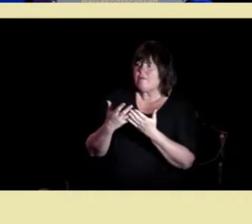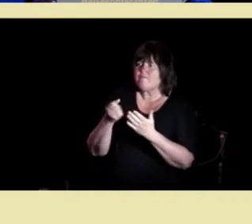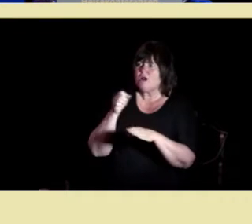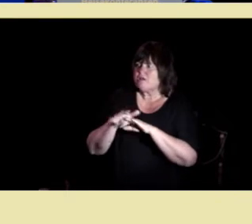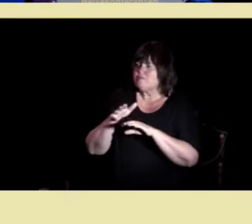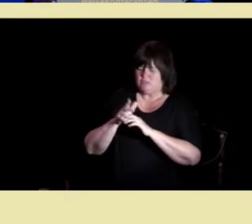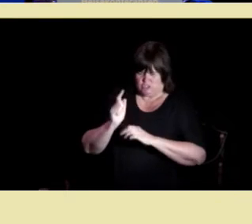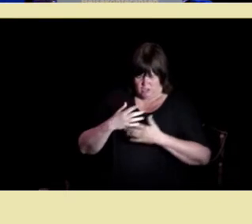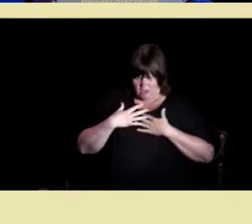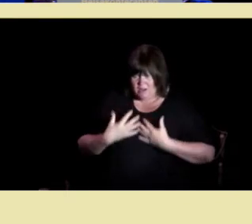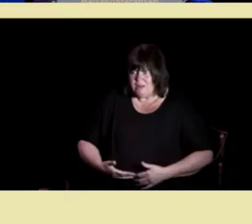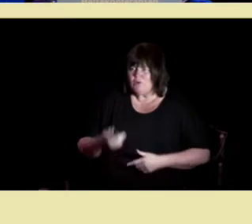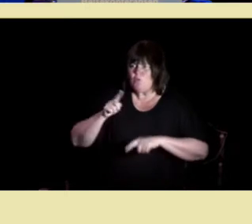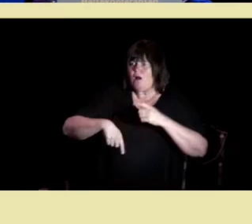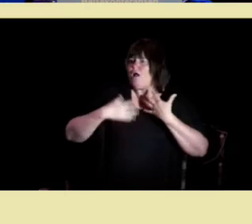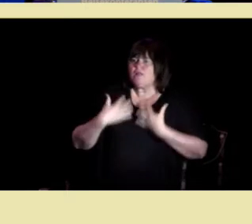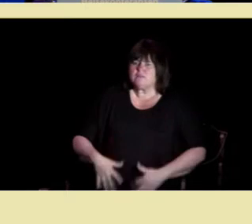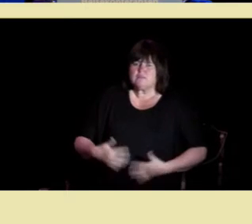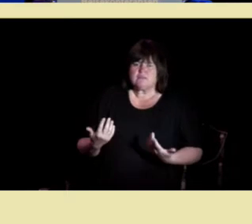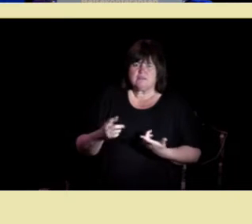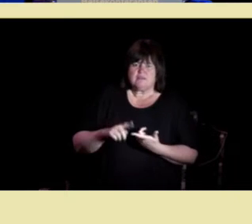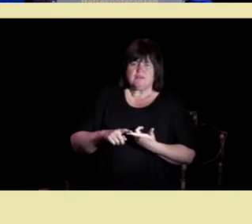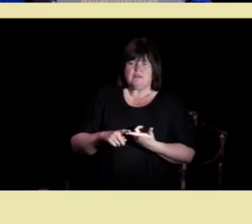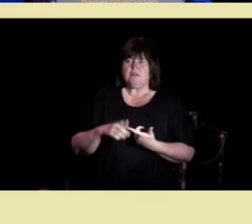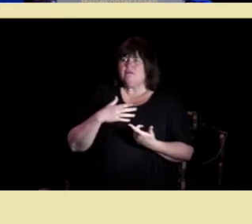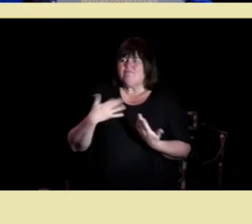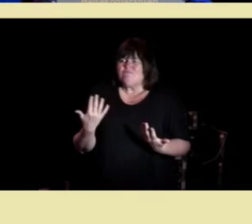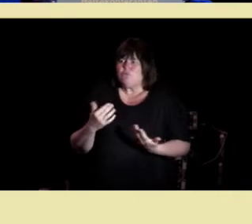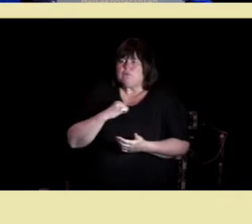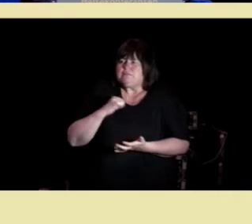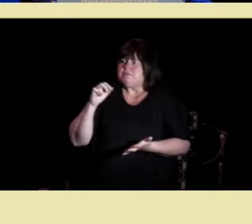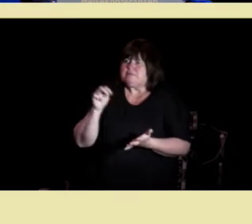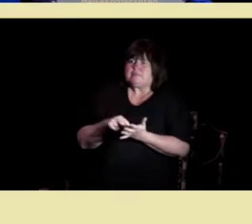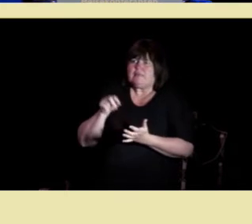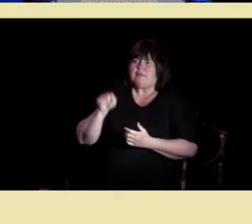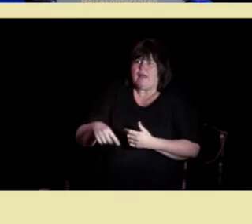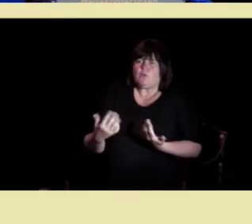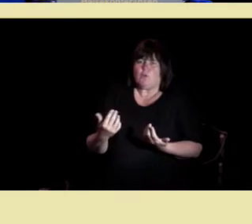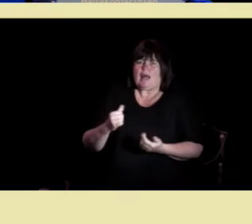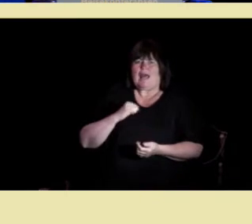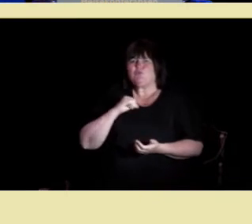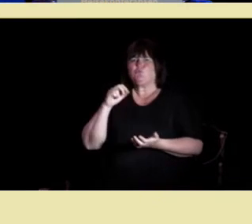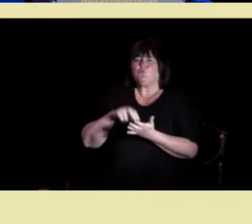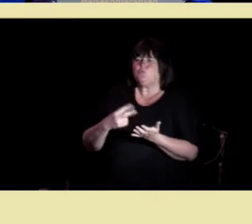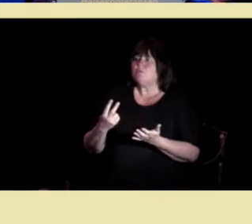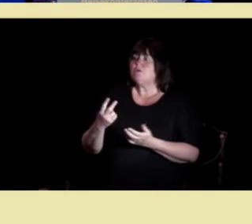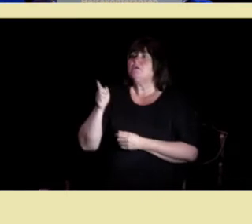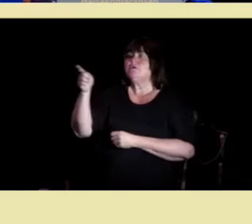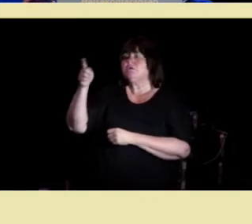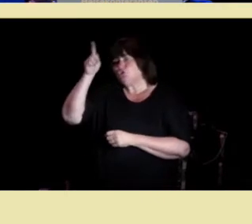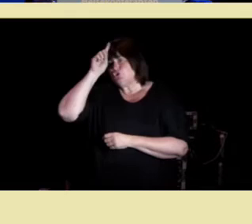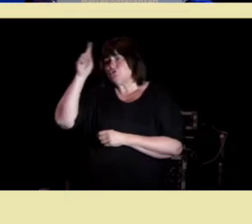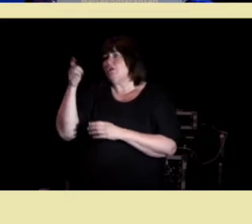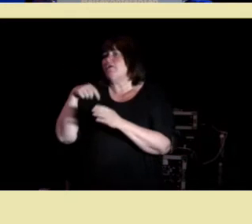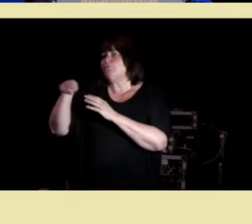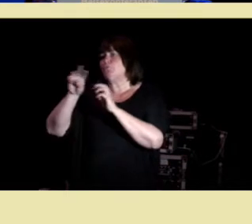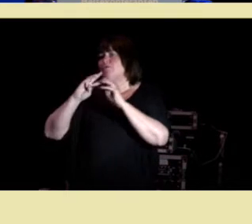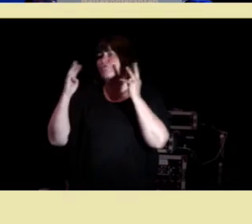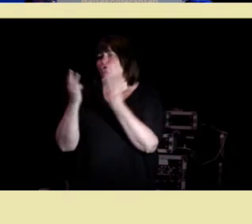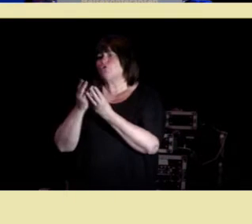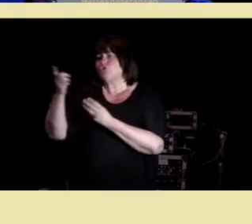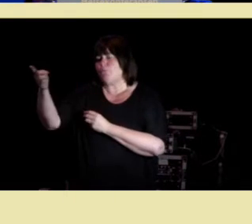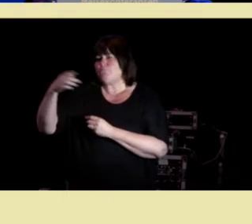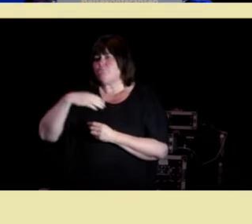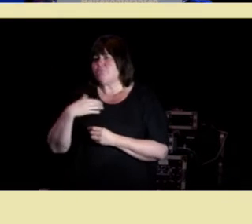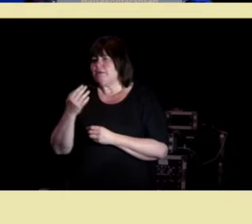galt med deg selv hvor autonom er du egentlig da? under en workshop i Tyskland i vinter så jeg stilte